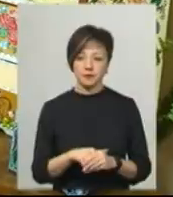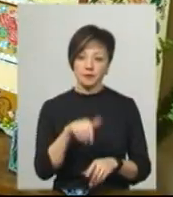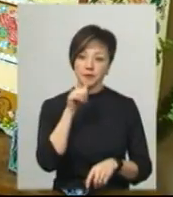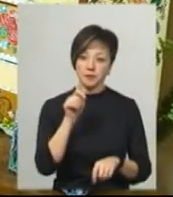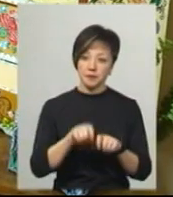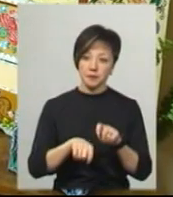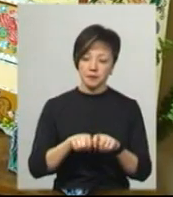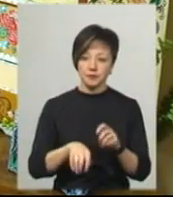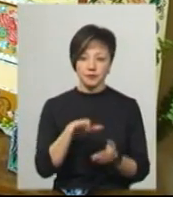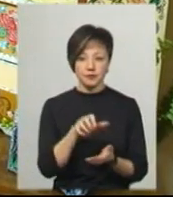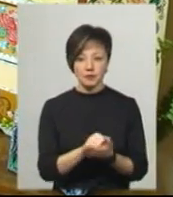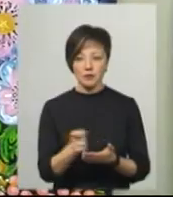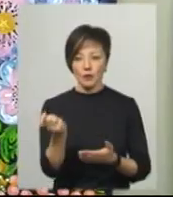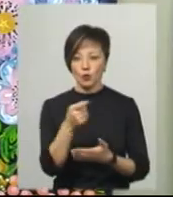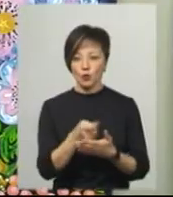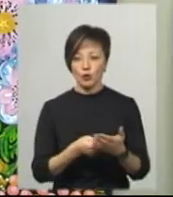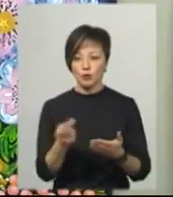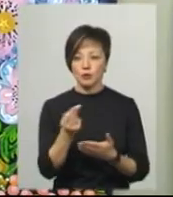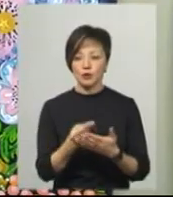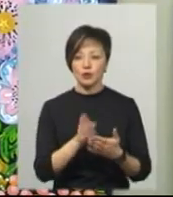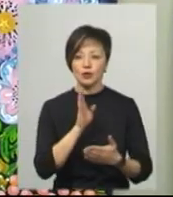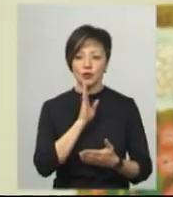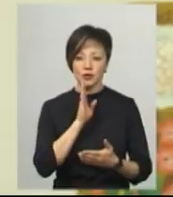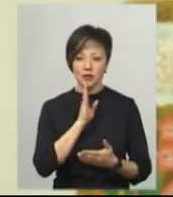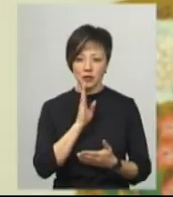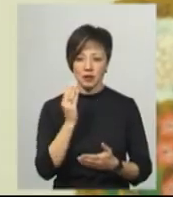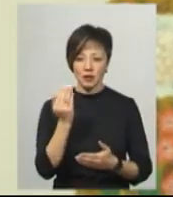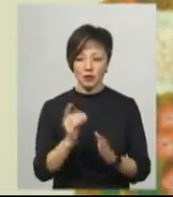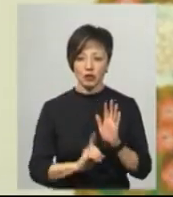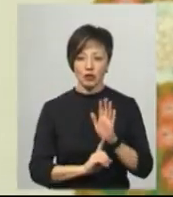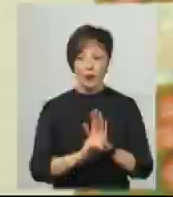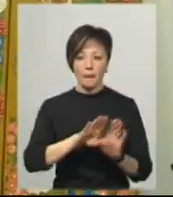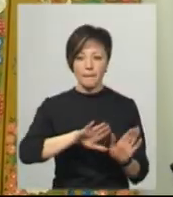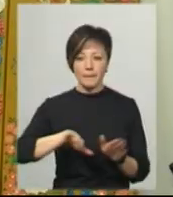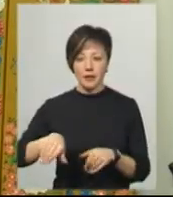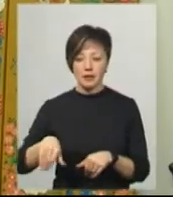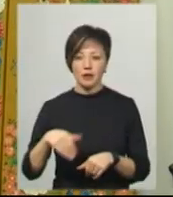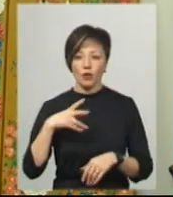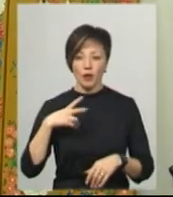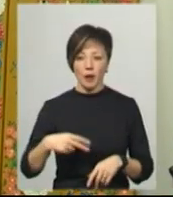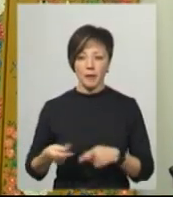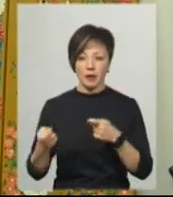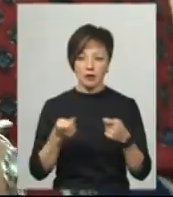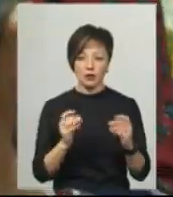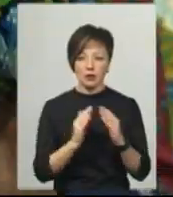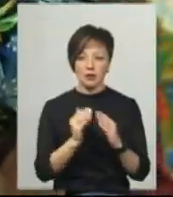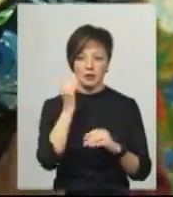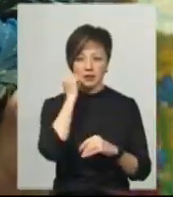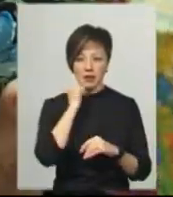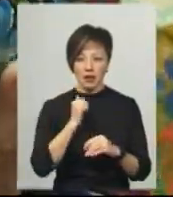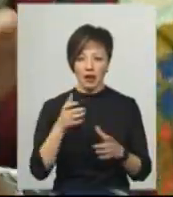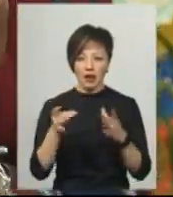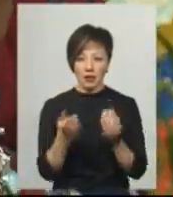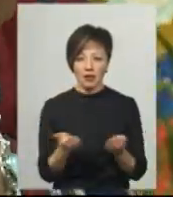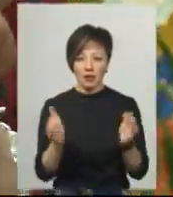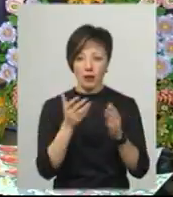Експериментуємо. Займатися художнім розписом жителька селища Летичів Людмила Педосюк почала після того, як її донька принесла додому старе Гленіне Горня з